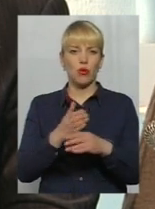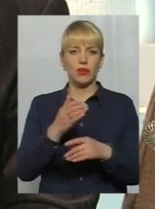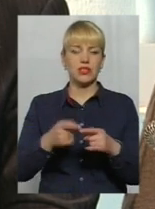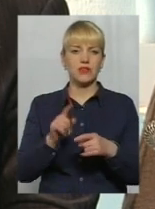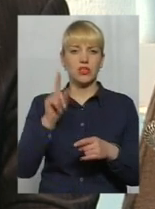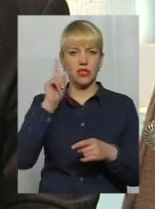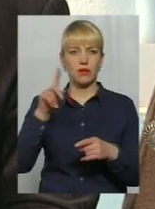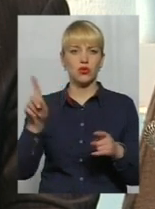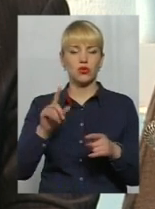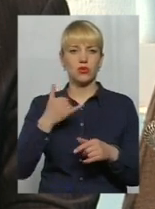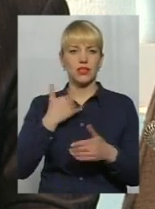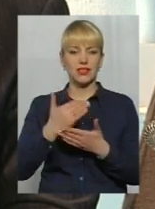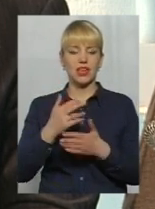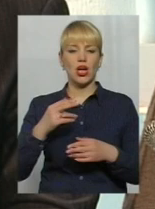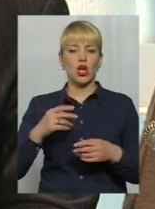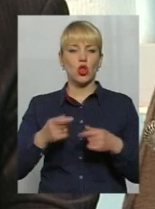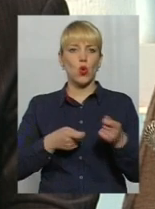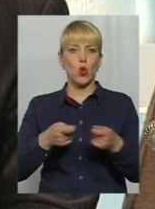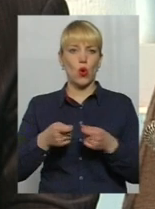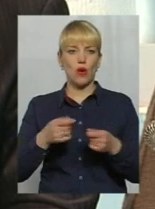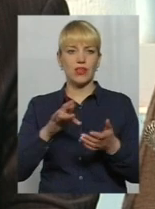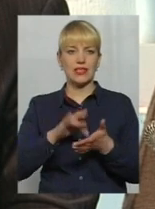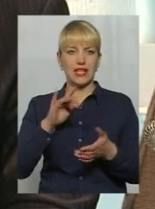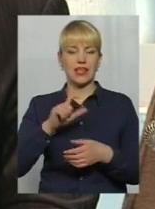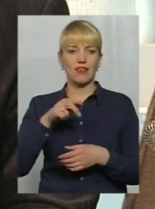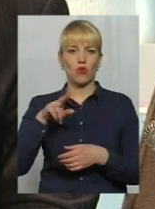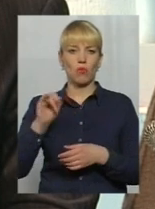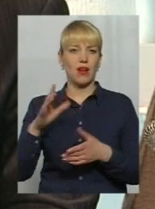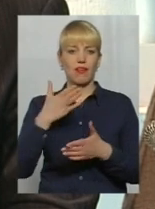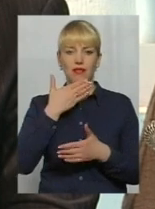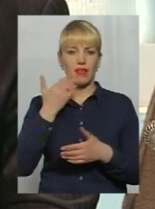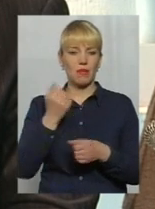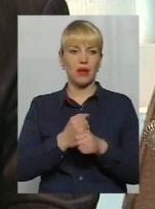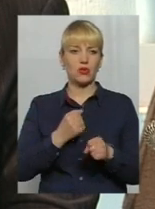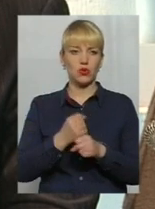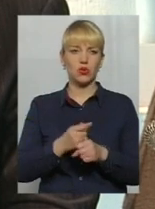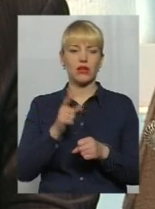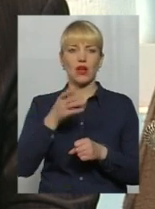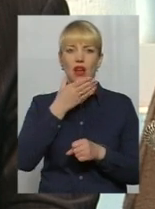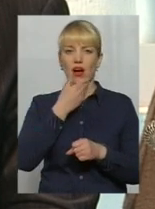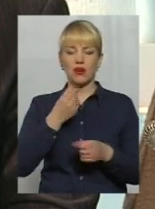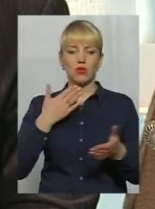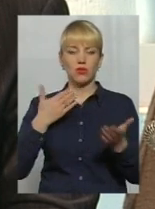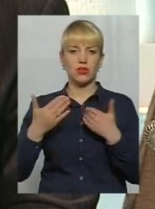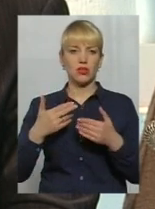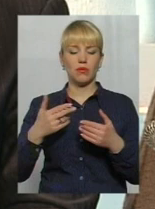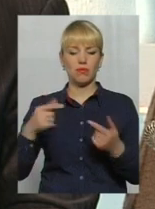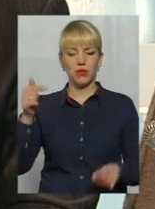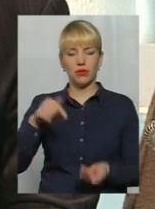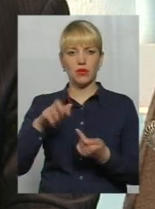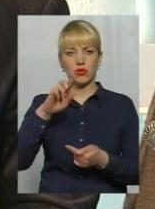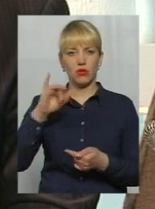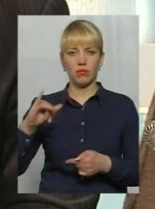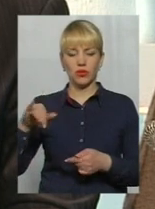що в нас є торговий центр Європи, який зараз не працює, але він дуже гарно підійшов би для облаштування